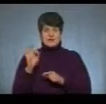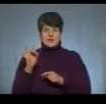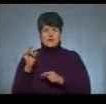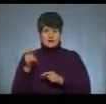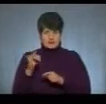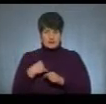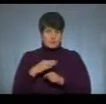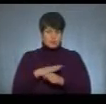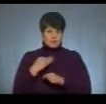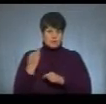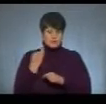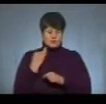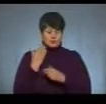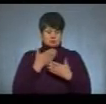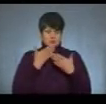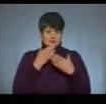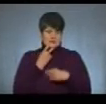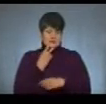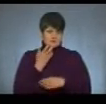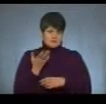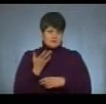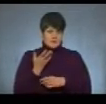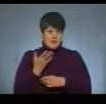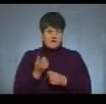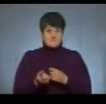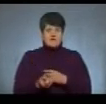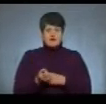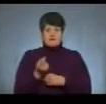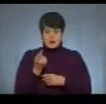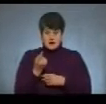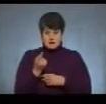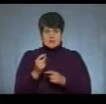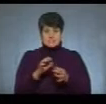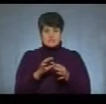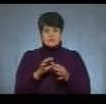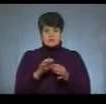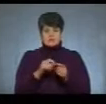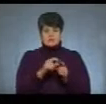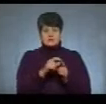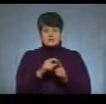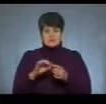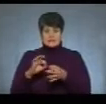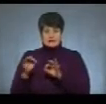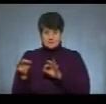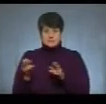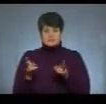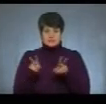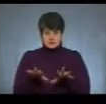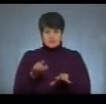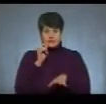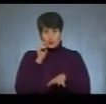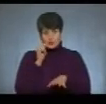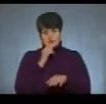почитати і забути, а виявляється, термінологія трансформувалася в український